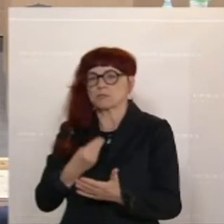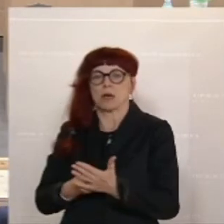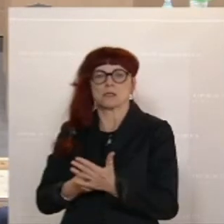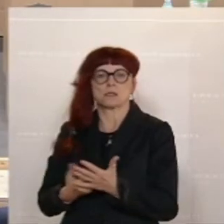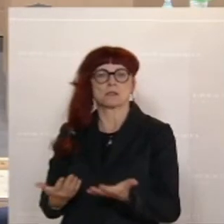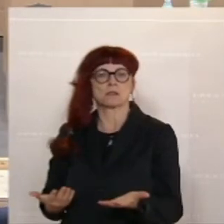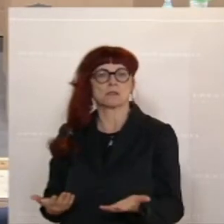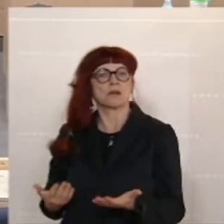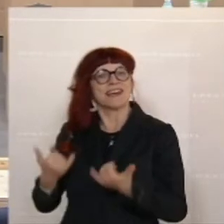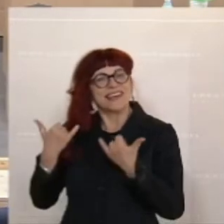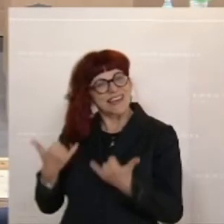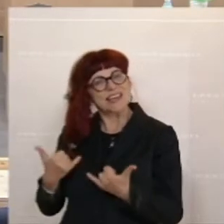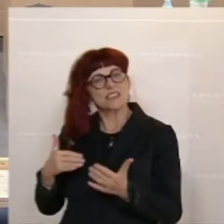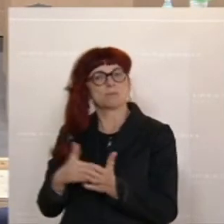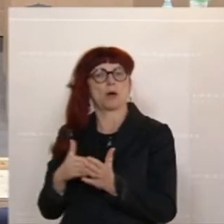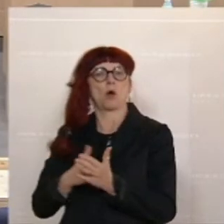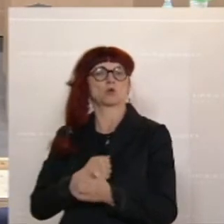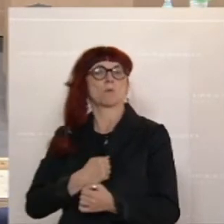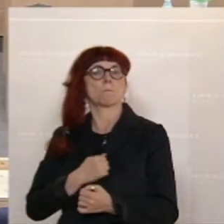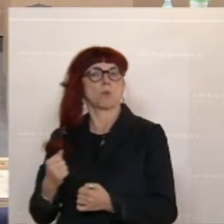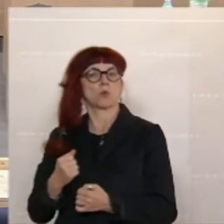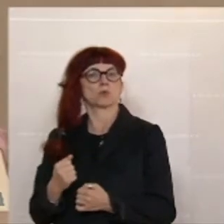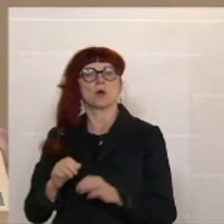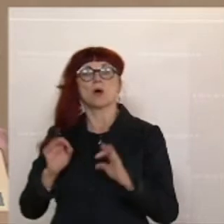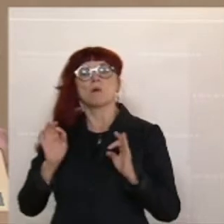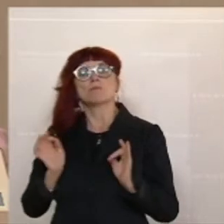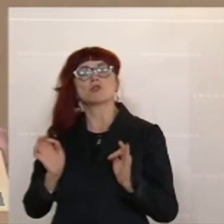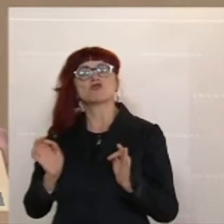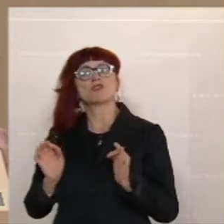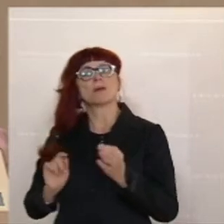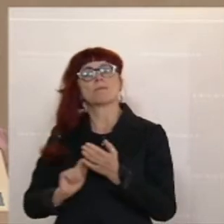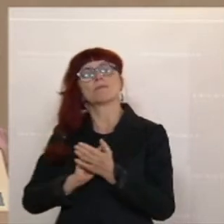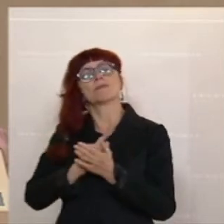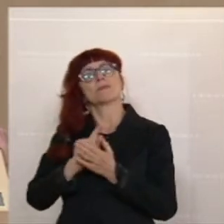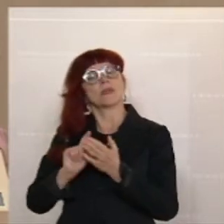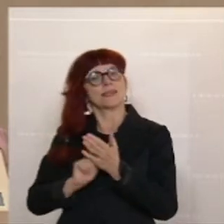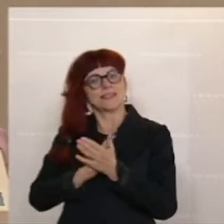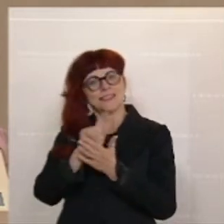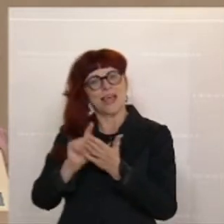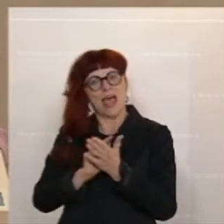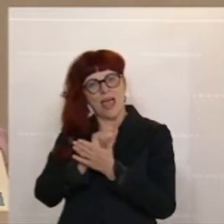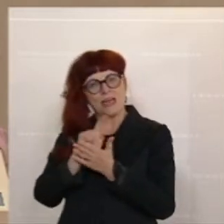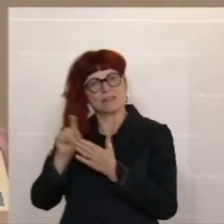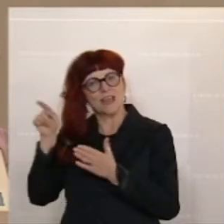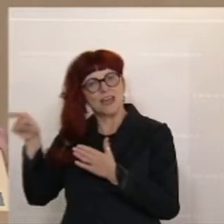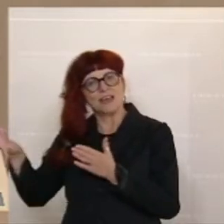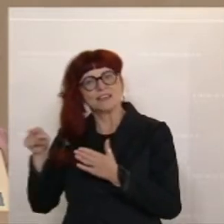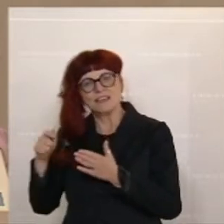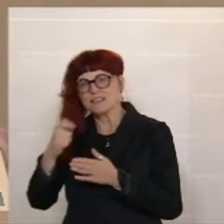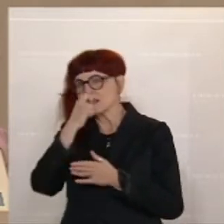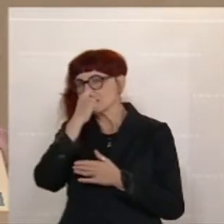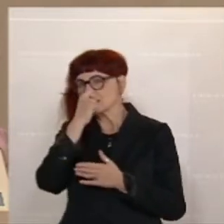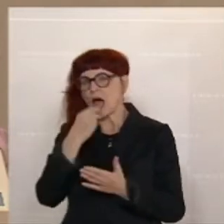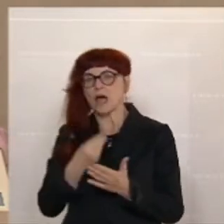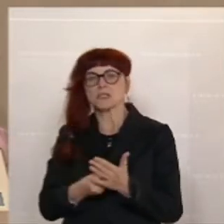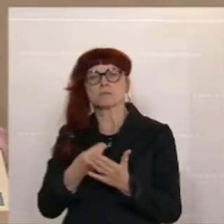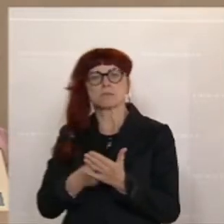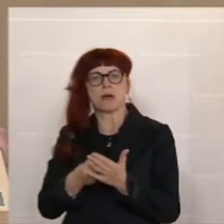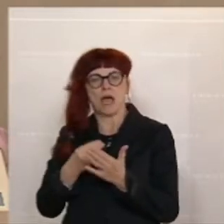Jetzt rasch den Mut, für eine gewisse Zeit in das Gaspreis- und Strompreissystem einzugreifen.